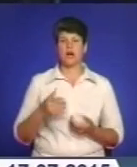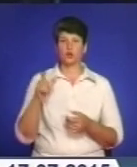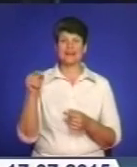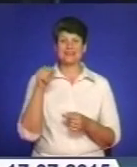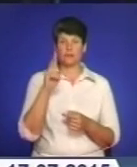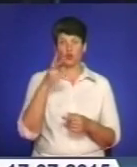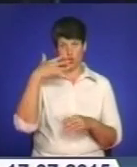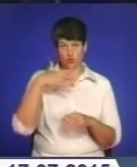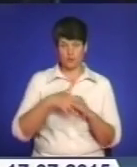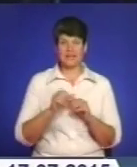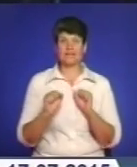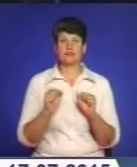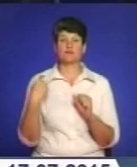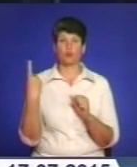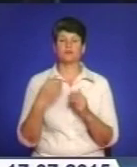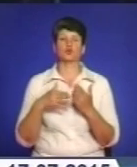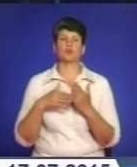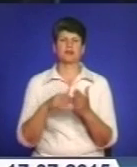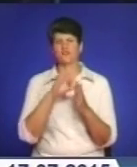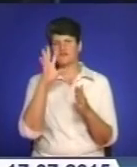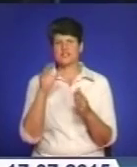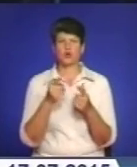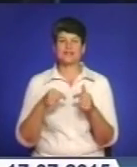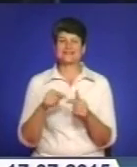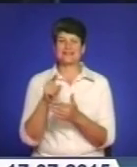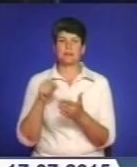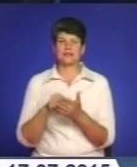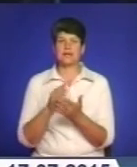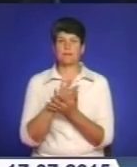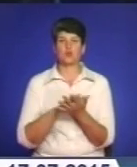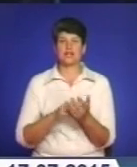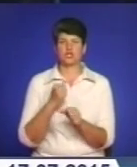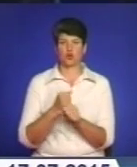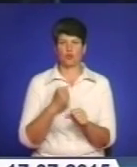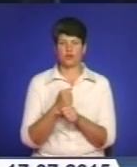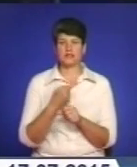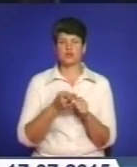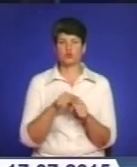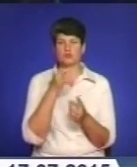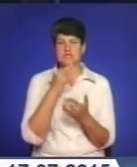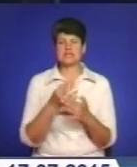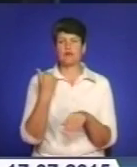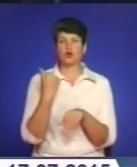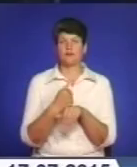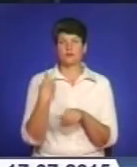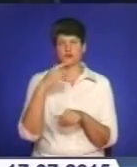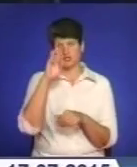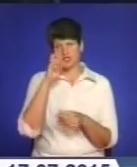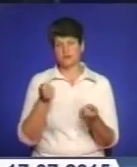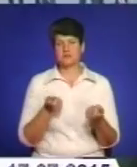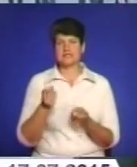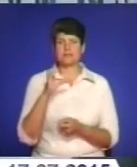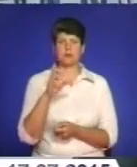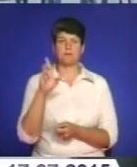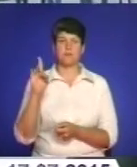які це розуміють, керівництво області сприятиме у всіх організаційних питаннях та подальшої роботі. На цьому наголошує голова обласної державної адміністрації Степан Барна.